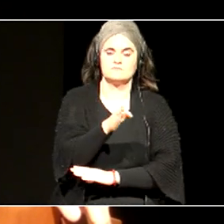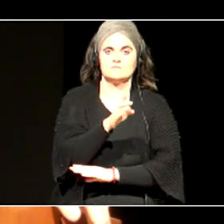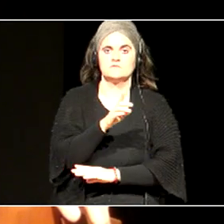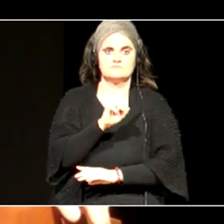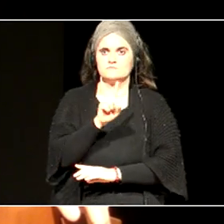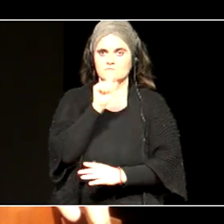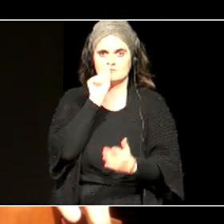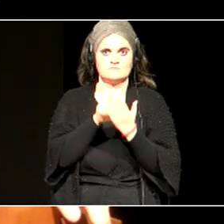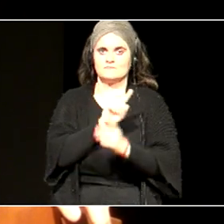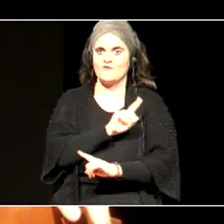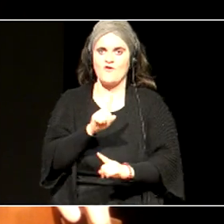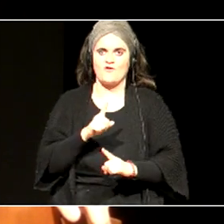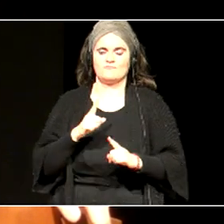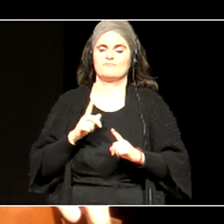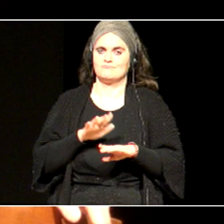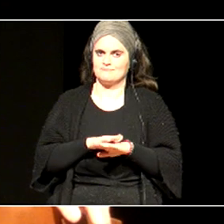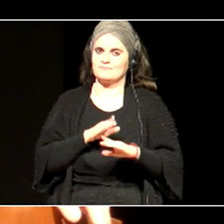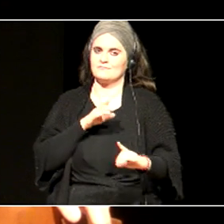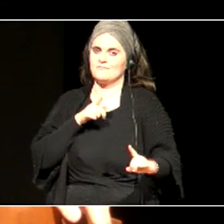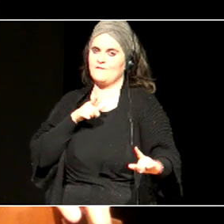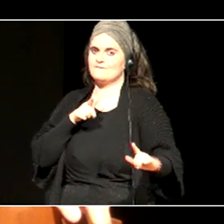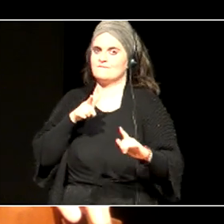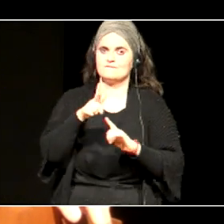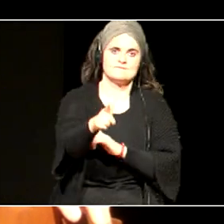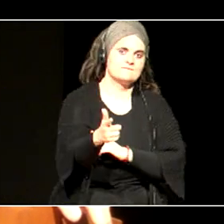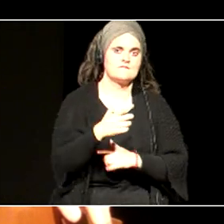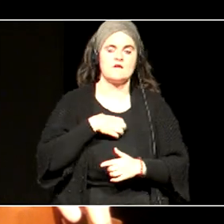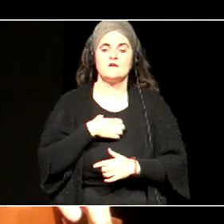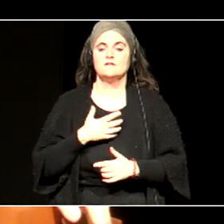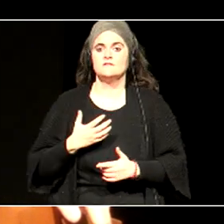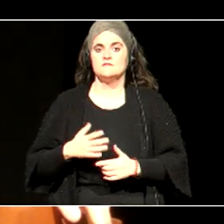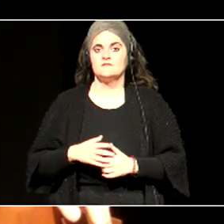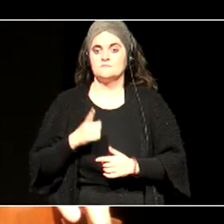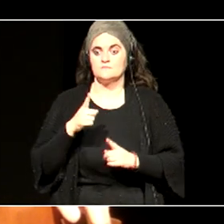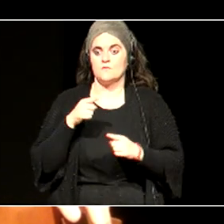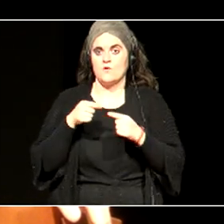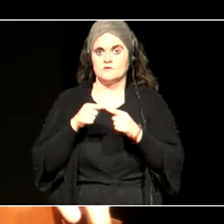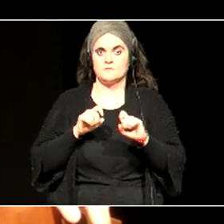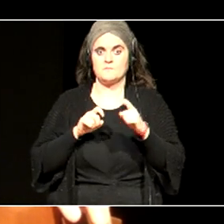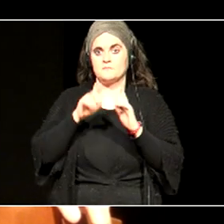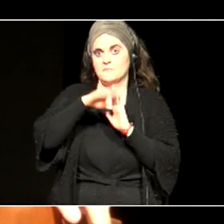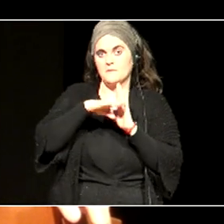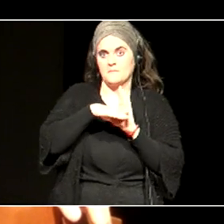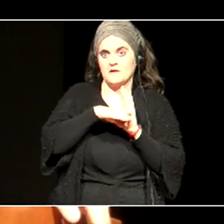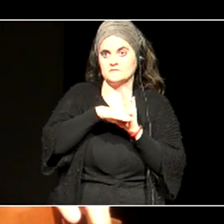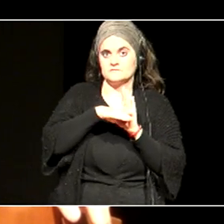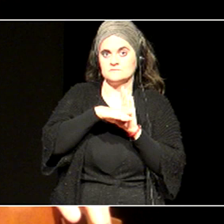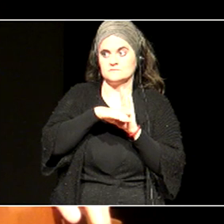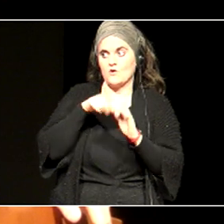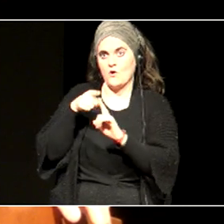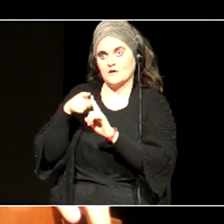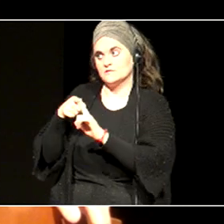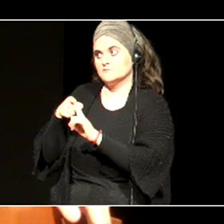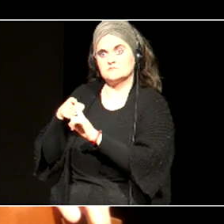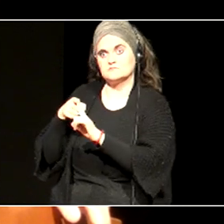zailburu ordeak aipatu duen moduan, lehenengo planean, zeuden elburuak, jaso egin ditugu. Ez